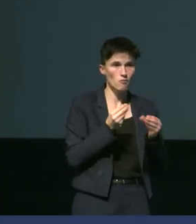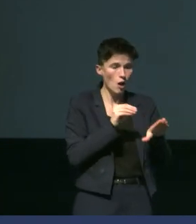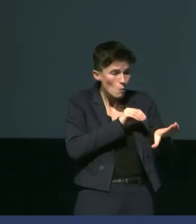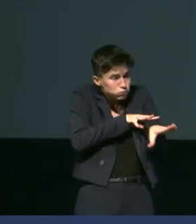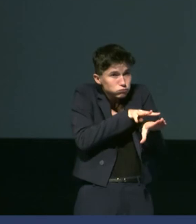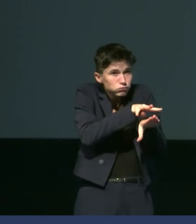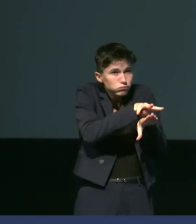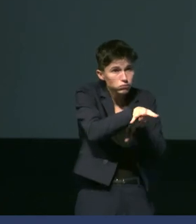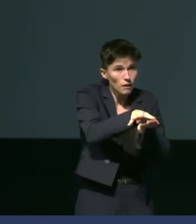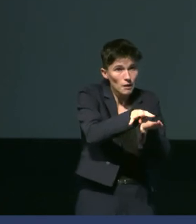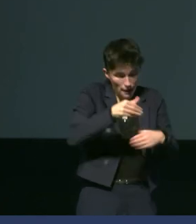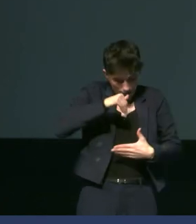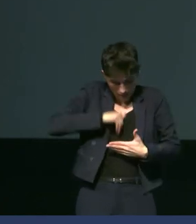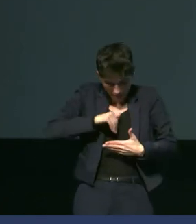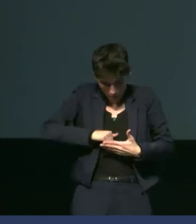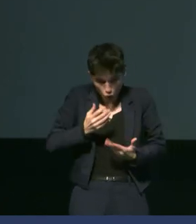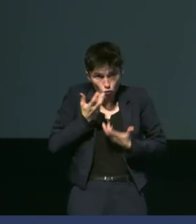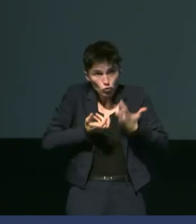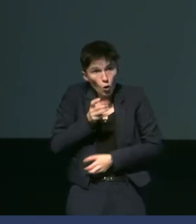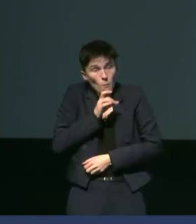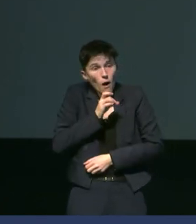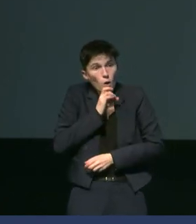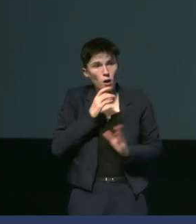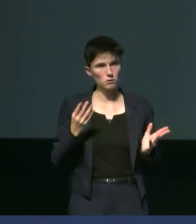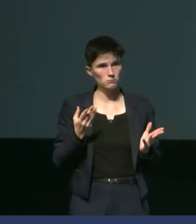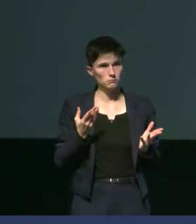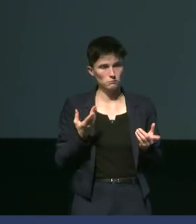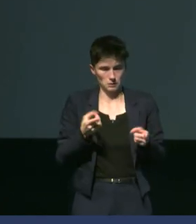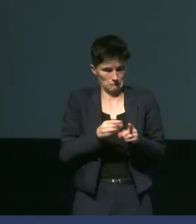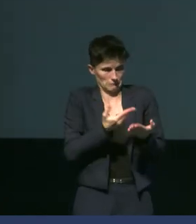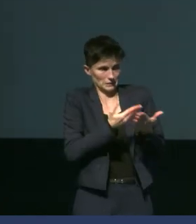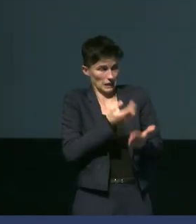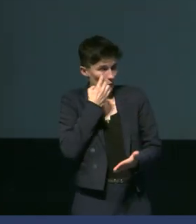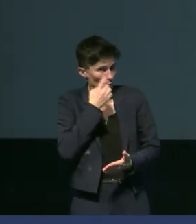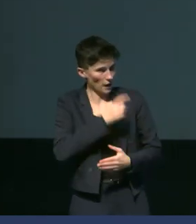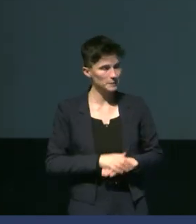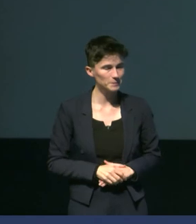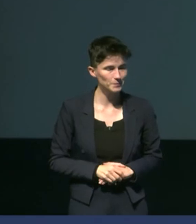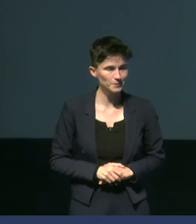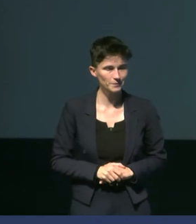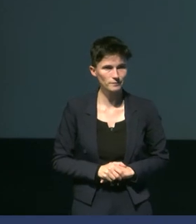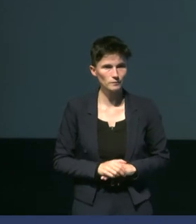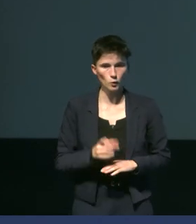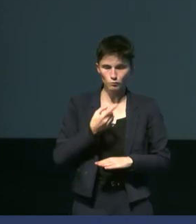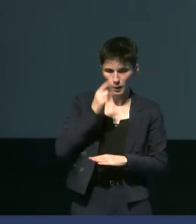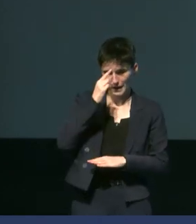même d'avoir réchauffé l'intérieur de leur corps.'est exactement ce qu'on est en train d'observer. Donc, on a rejeté notre hypothèse qui